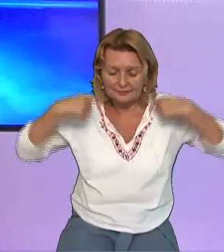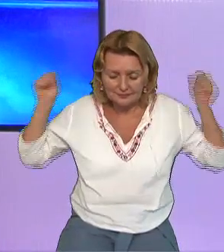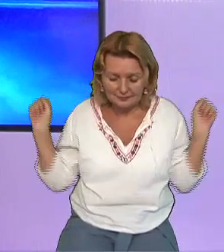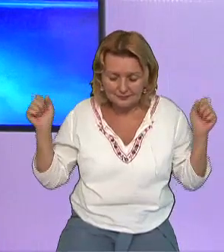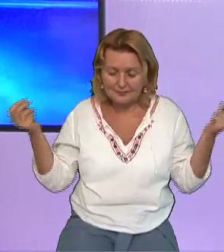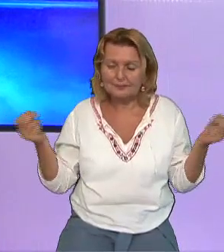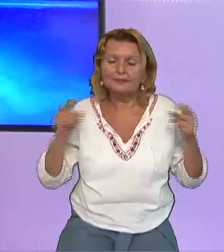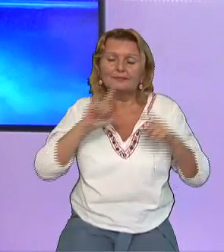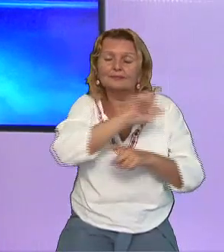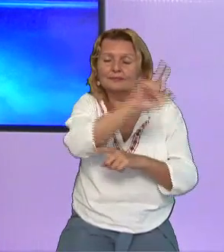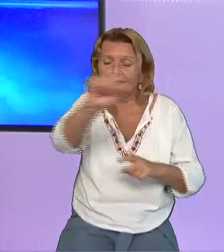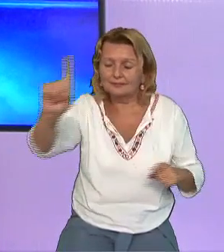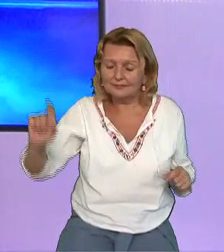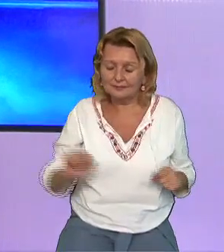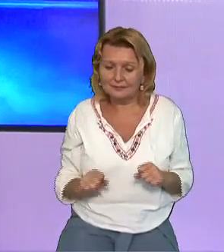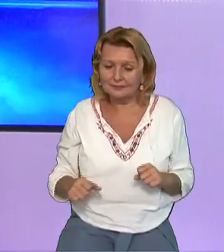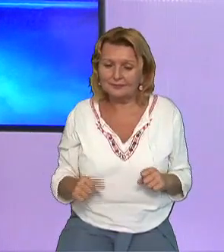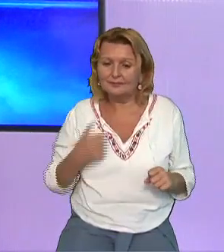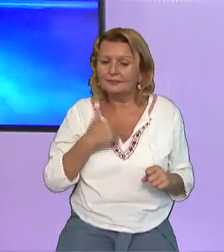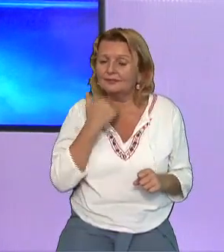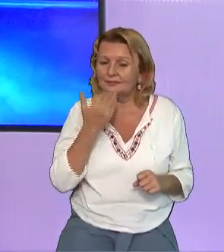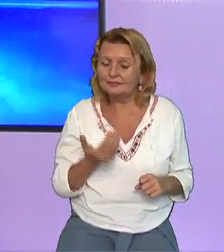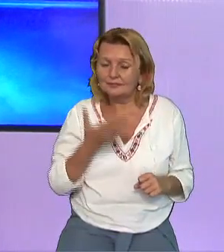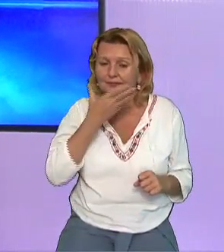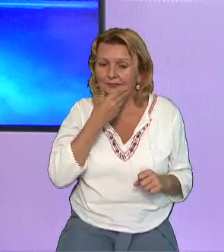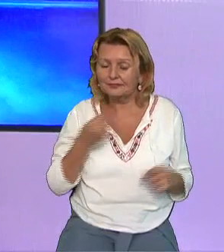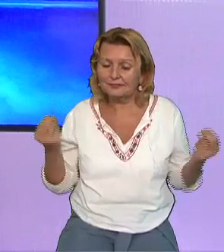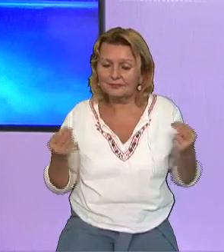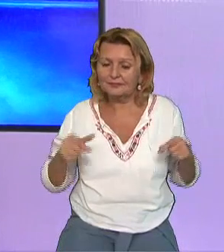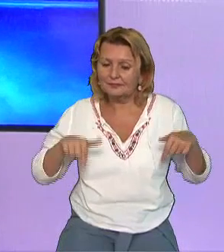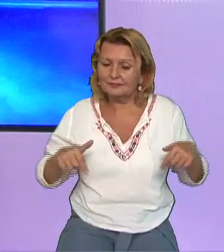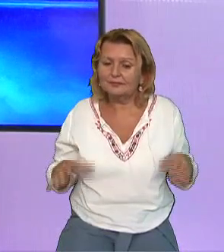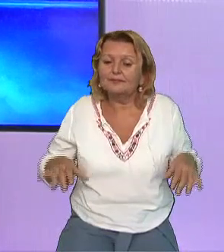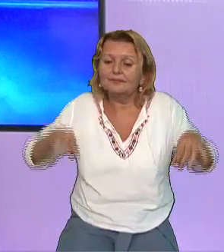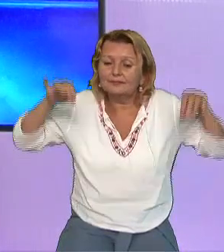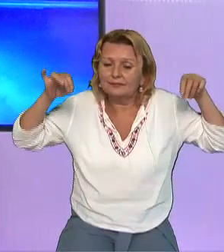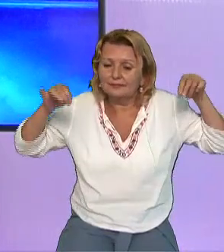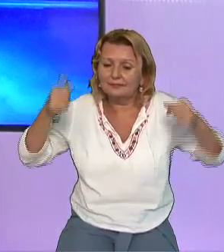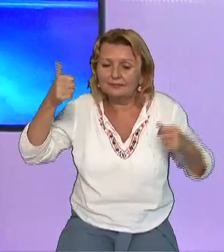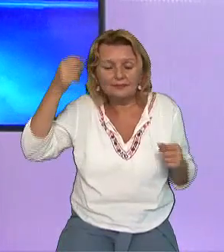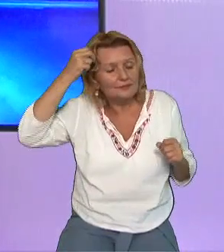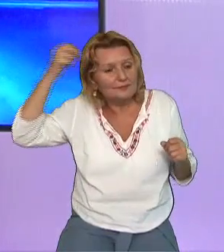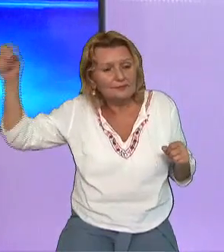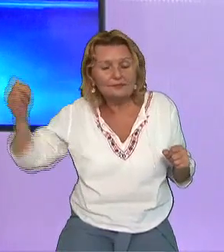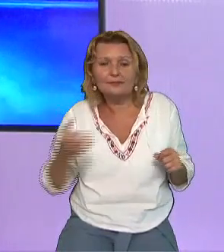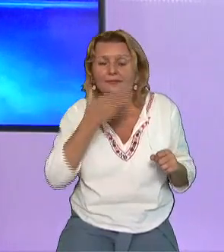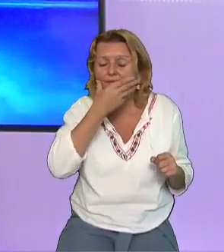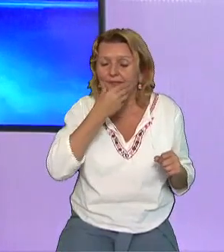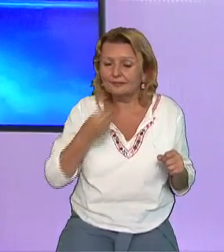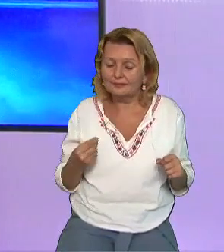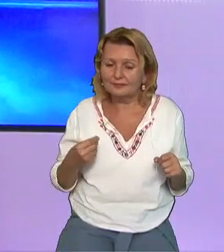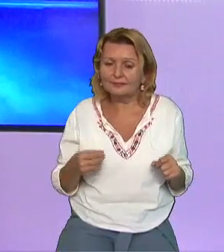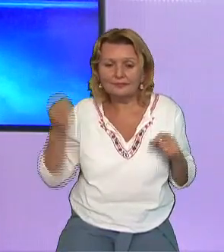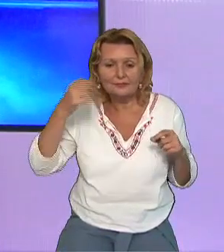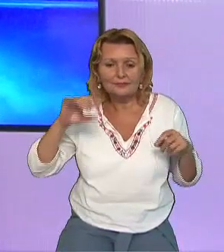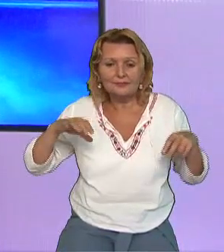mulțumim că astăzi putem să aflăm despre o veste minunată. Și vestea învierii Domnului nostru Iisus